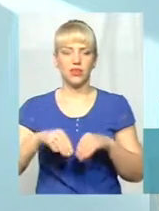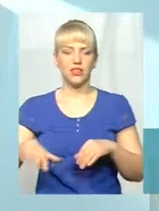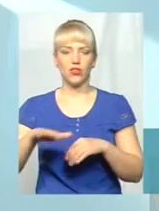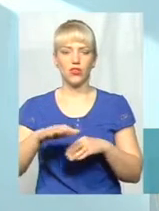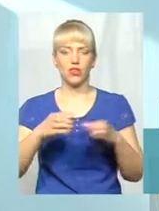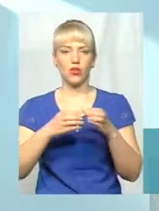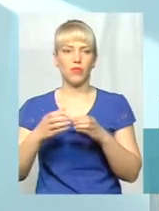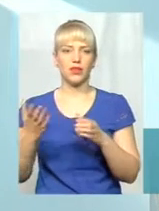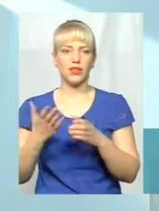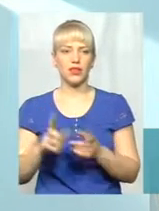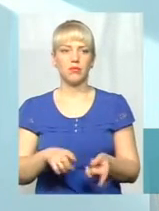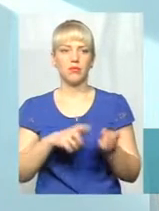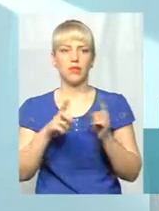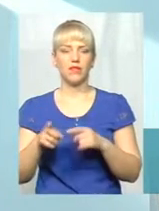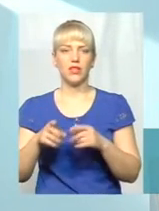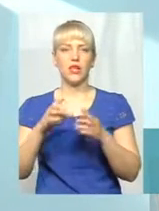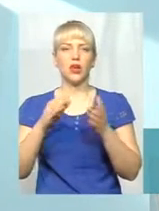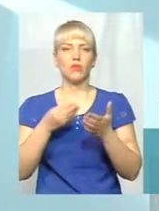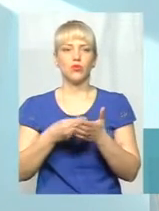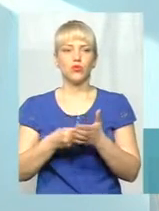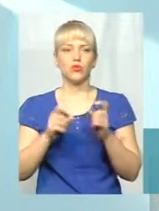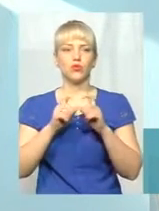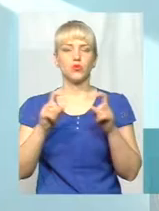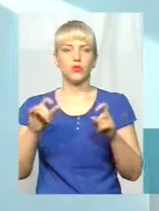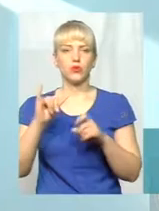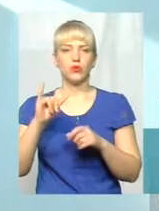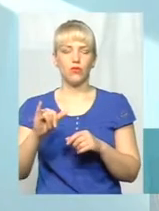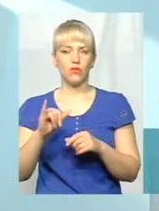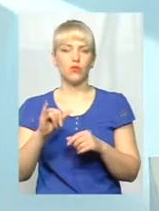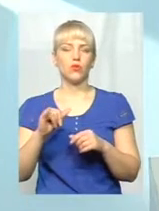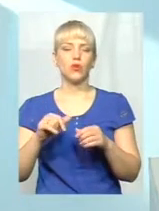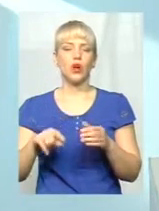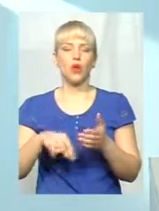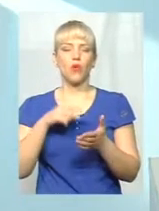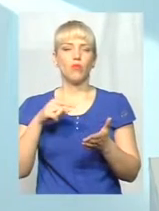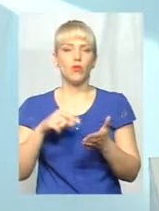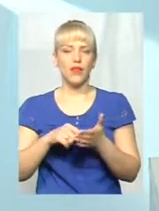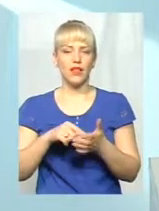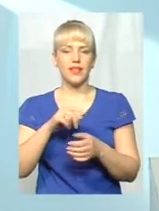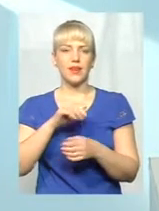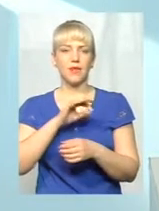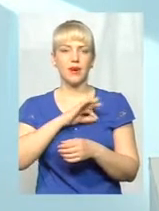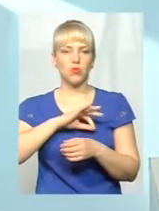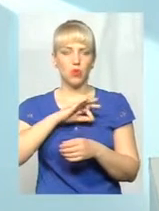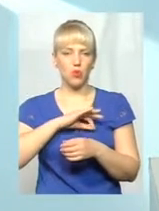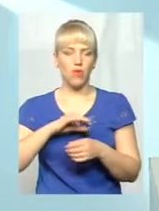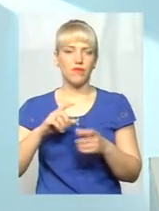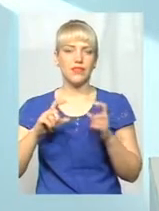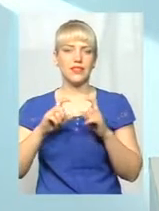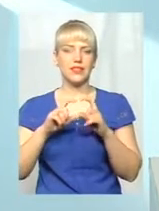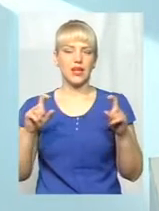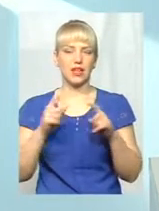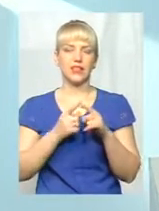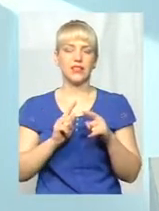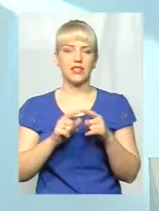бюджетну установу в комунальний прибутковий заклад. Це буквально напротязі до